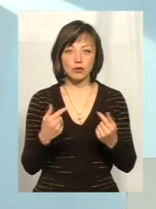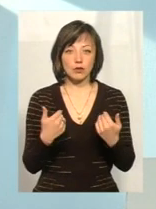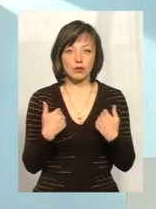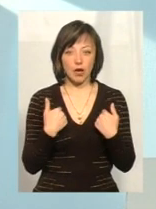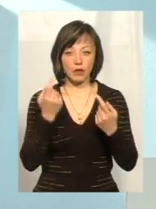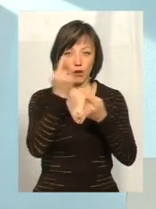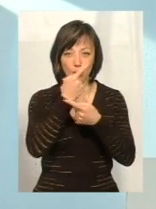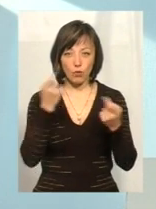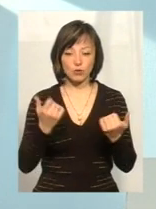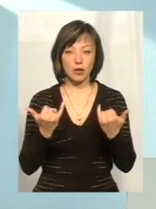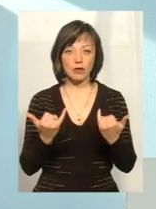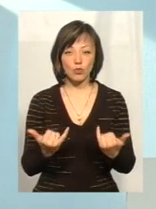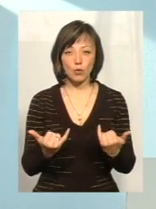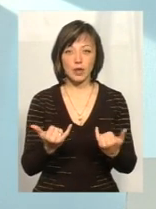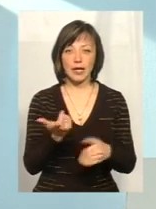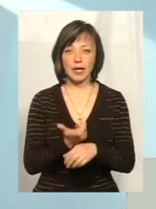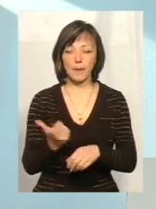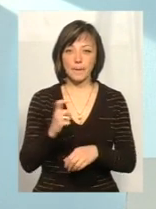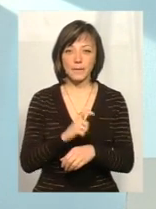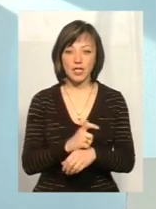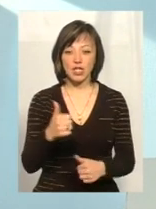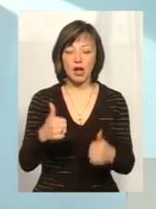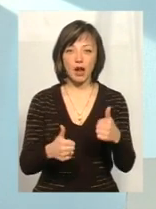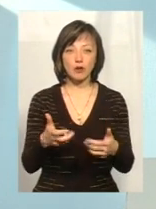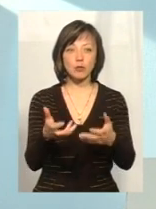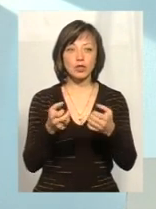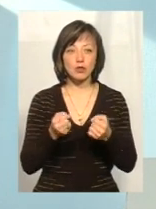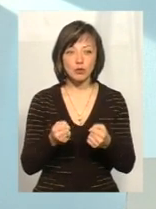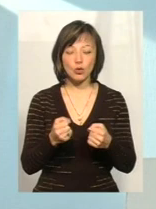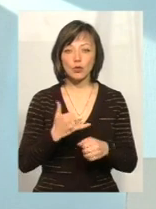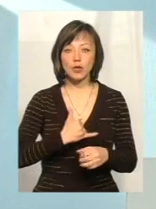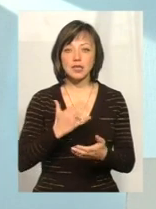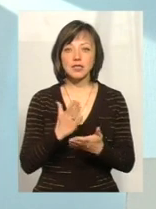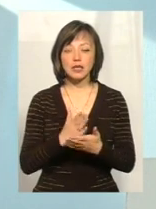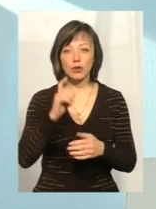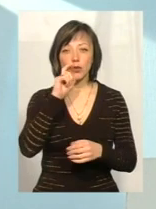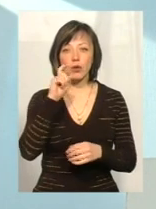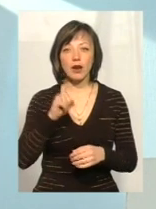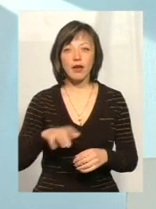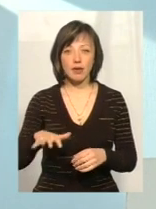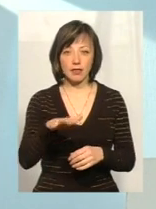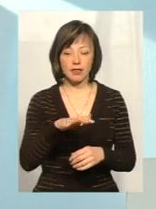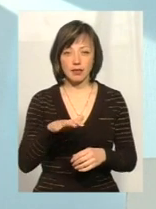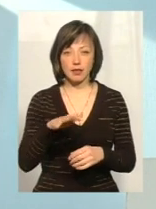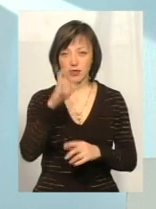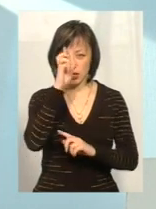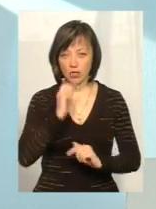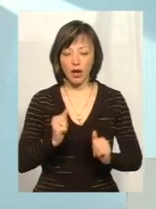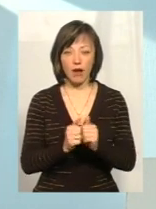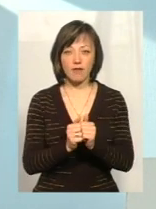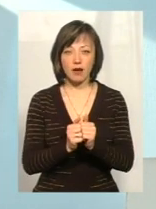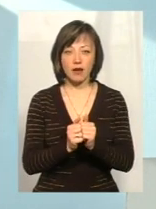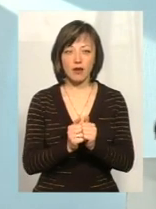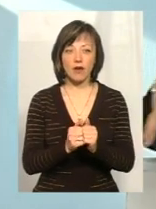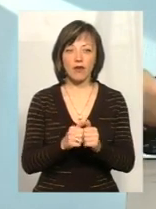наголошу, на сьогодні найбільшим грантоотримувачем в нас є Україна, в нас є держава